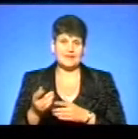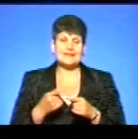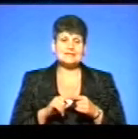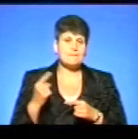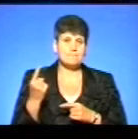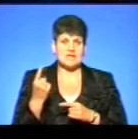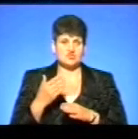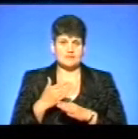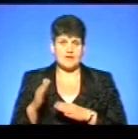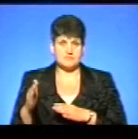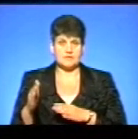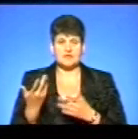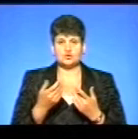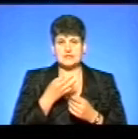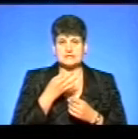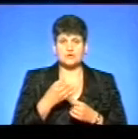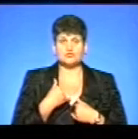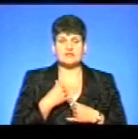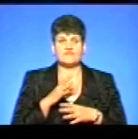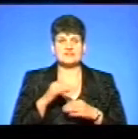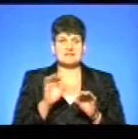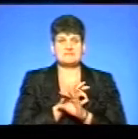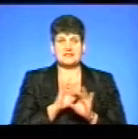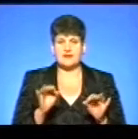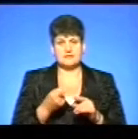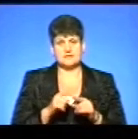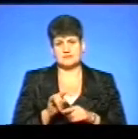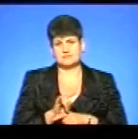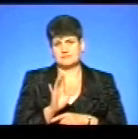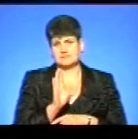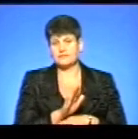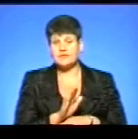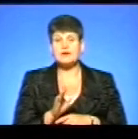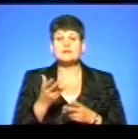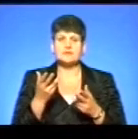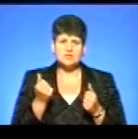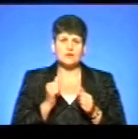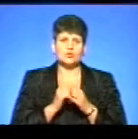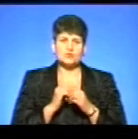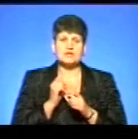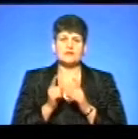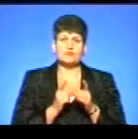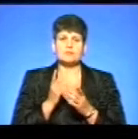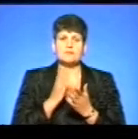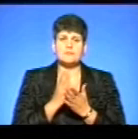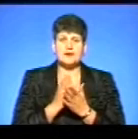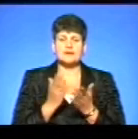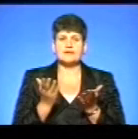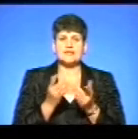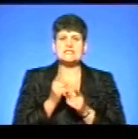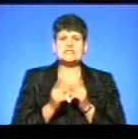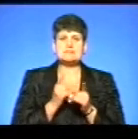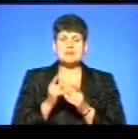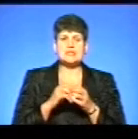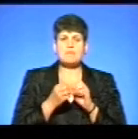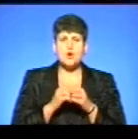перший етап. Якщо я скажу, що в нас все ідеально і все нормально, це буде неправда. Тому що, звичайно, кожна реформа за собою несе якісь зміни, якісь